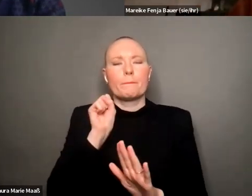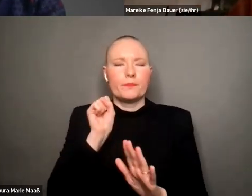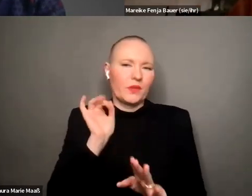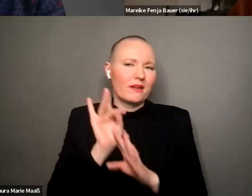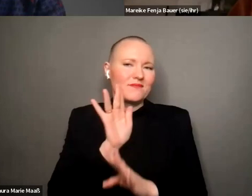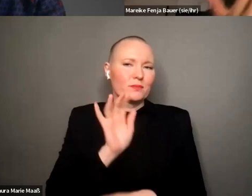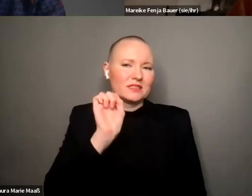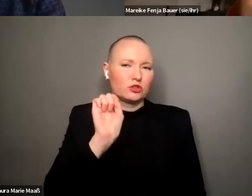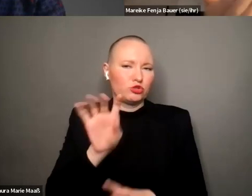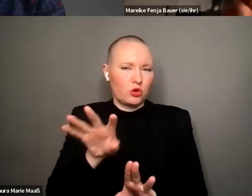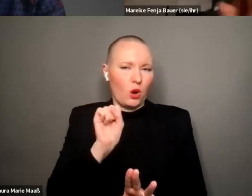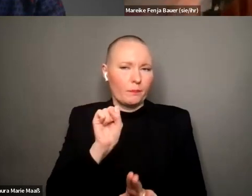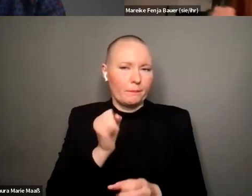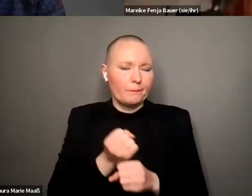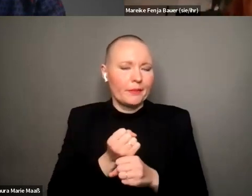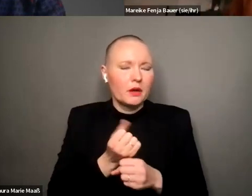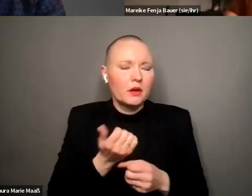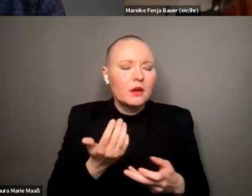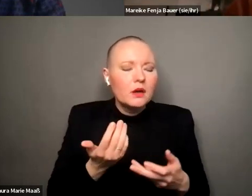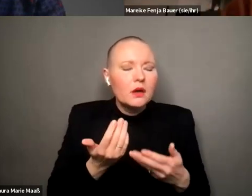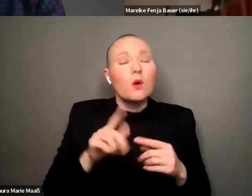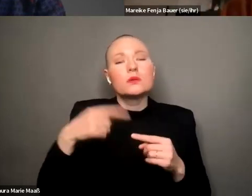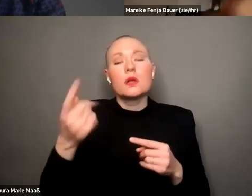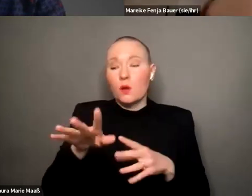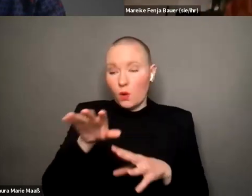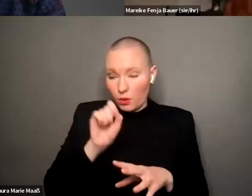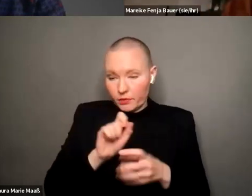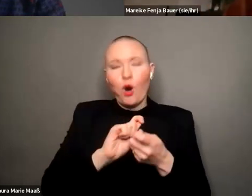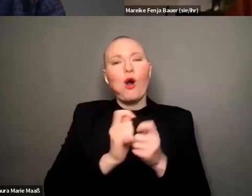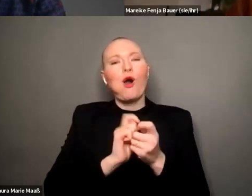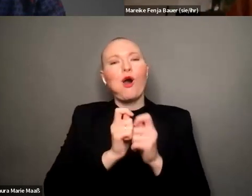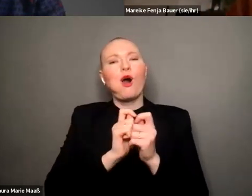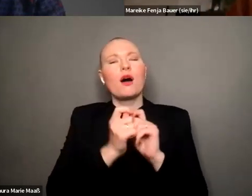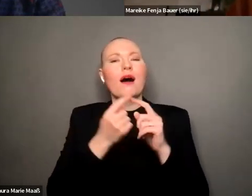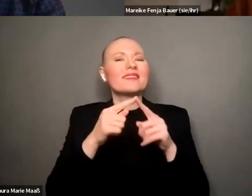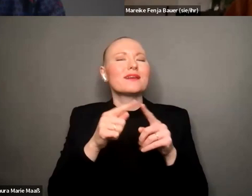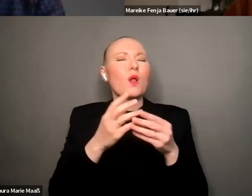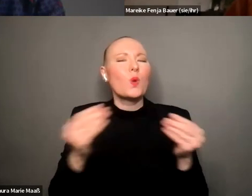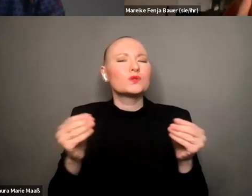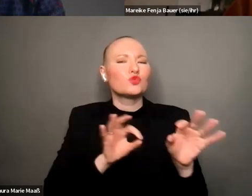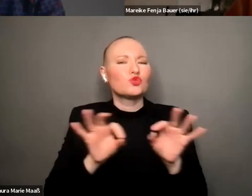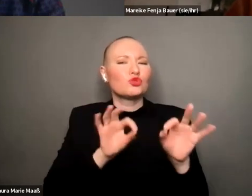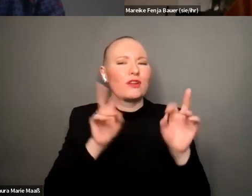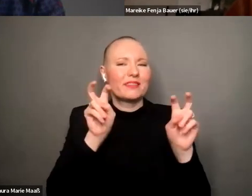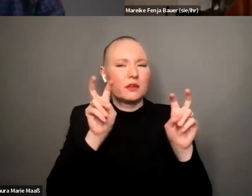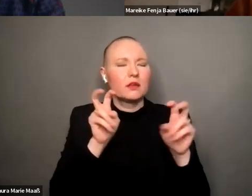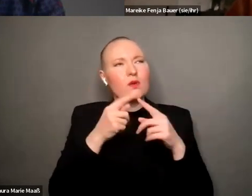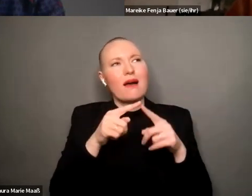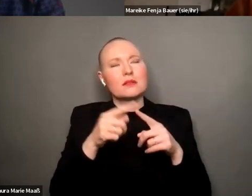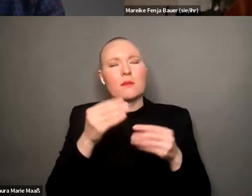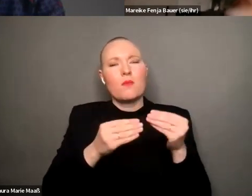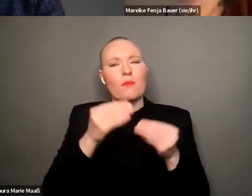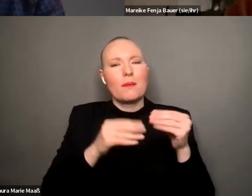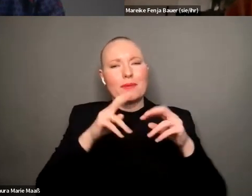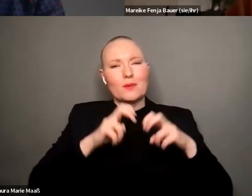genau und dann eben anders ausgelegt wird beziehungsweise eine andere lösungsstrategie verfolgt wird und eine andere problemanalyse zufolge